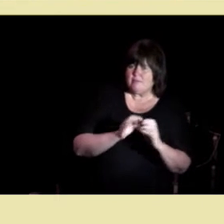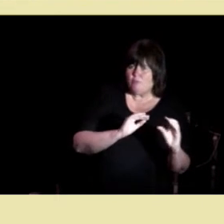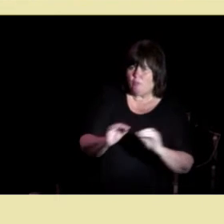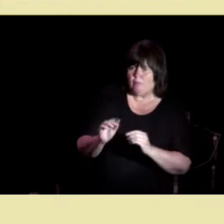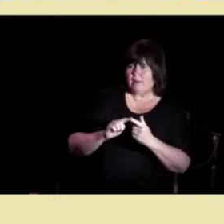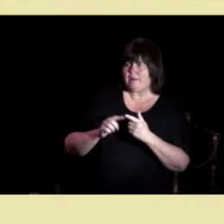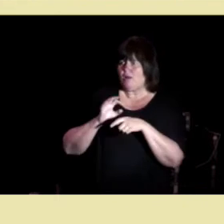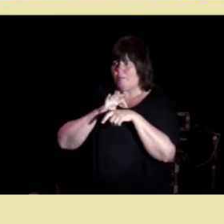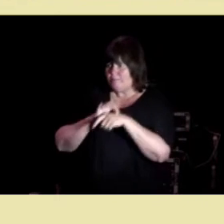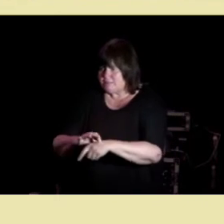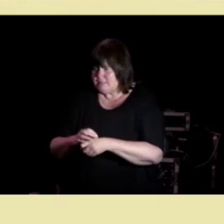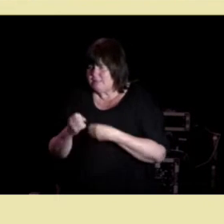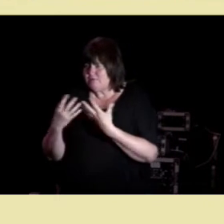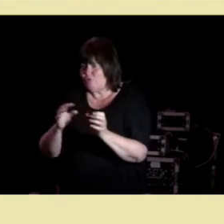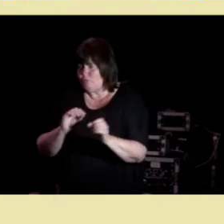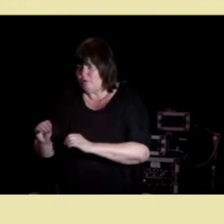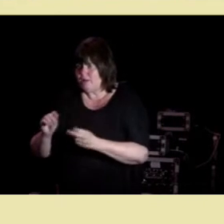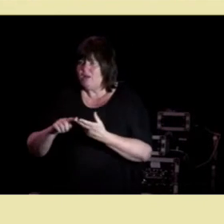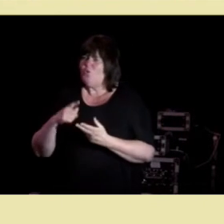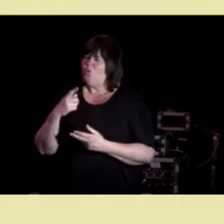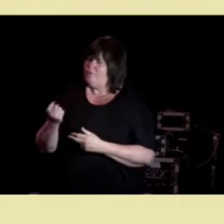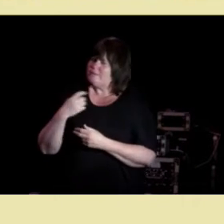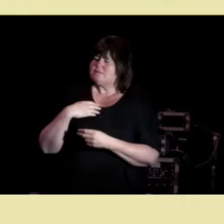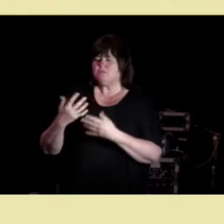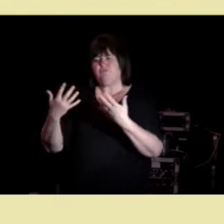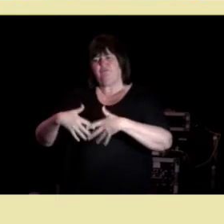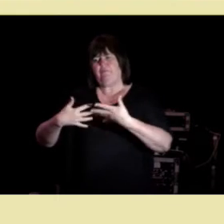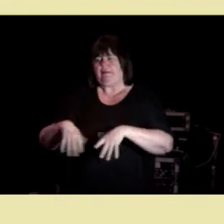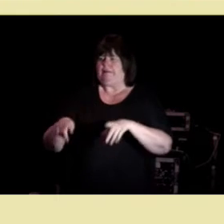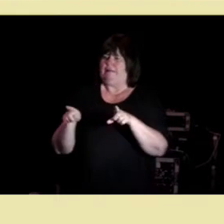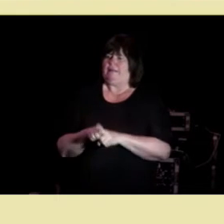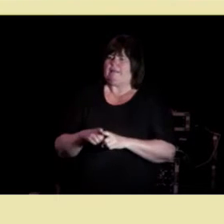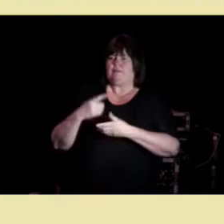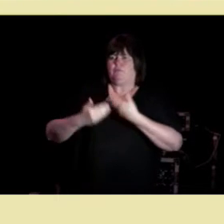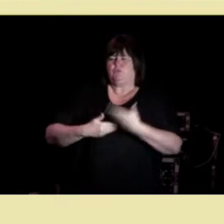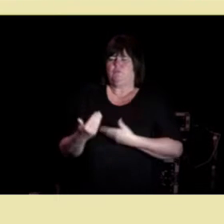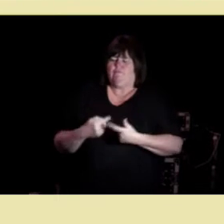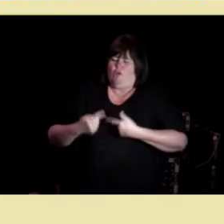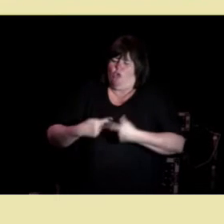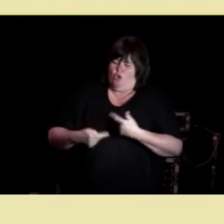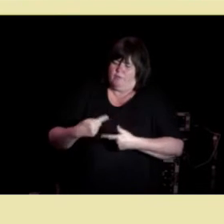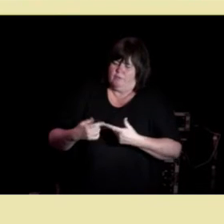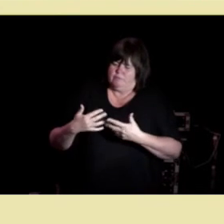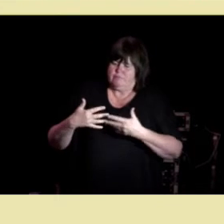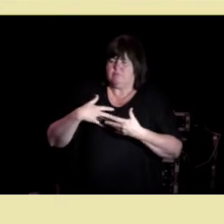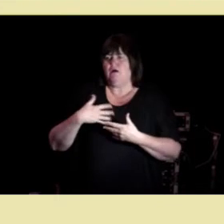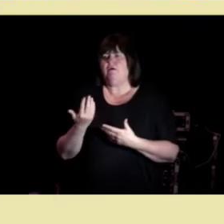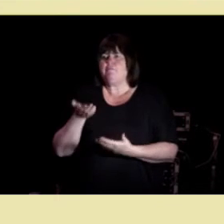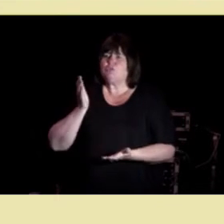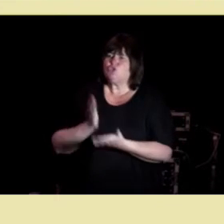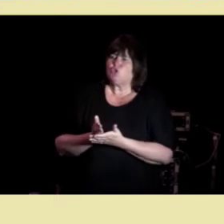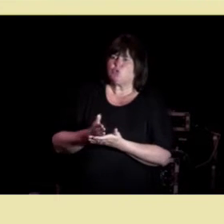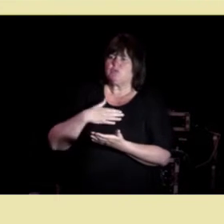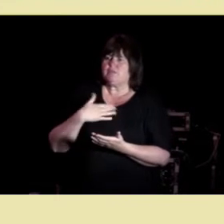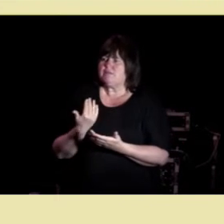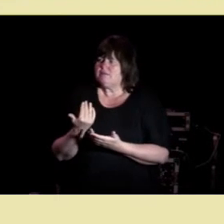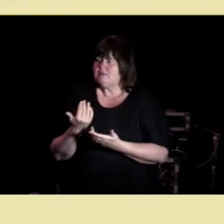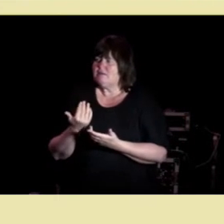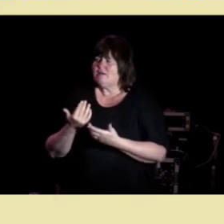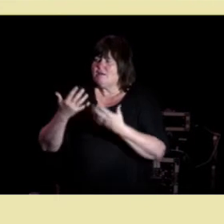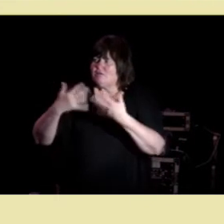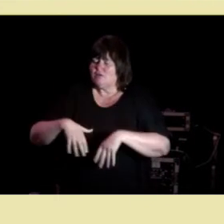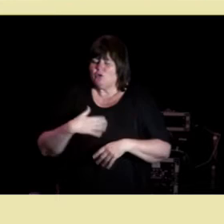effektive nesten fabriklingende prosesser for løpende produksjon av beslutningsverktøy og DA factory betyr decision